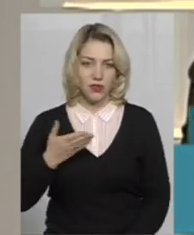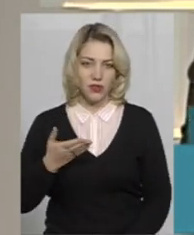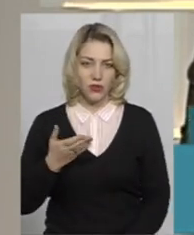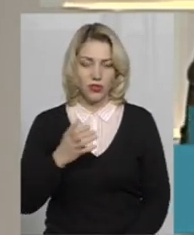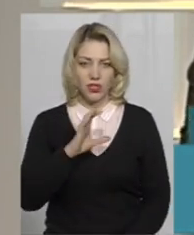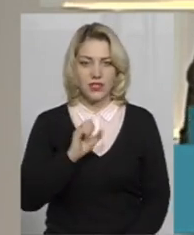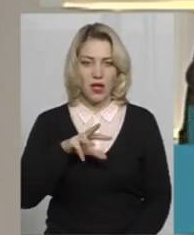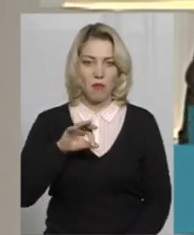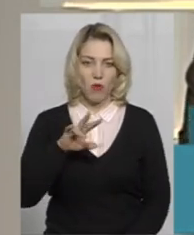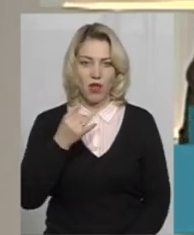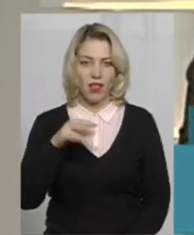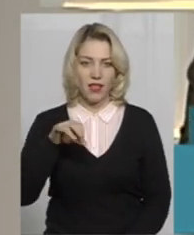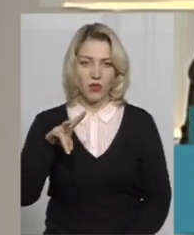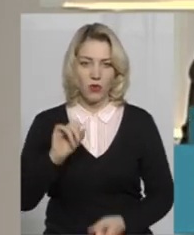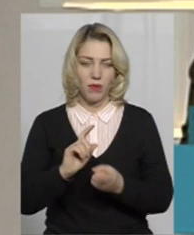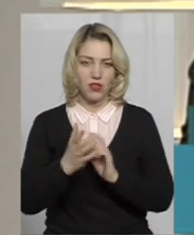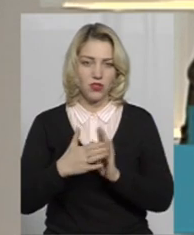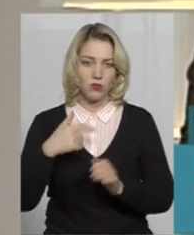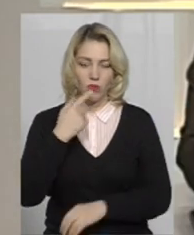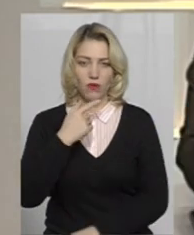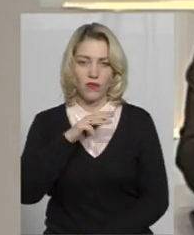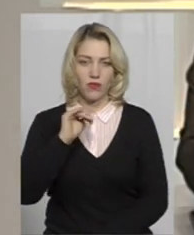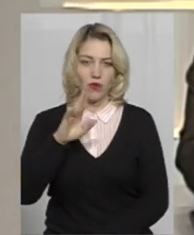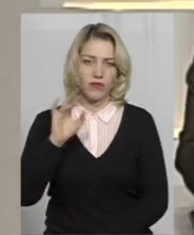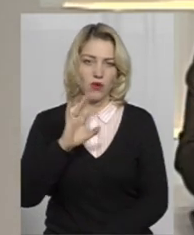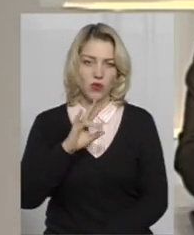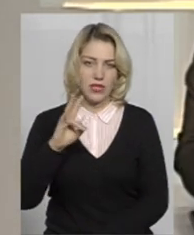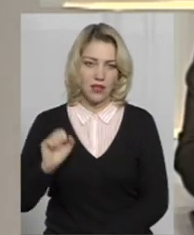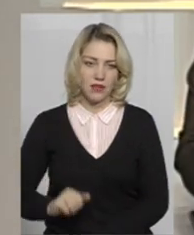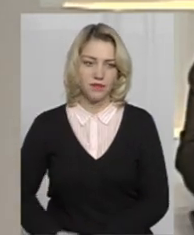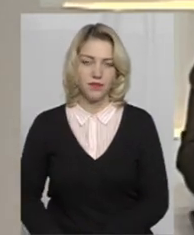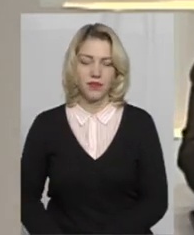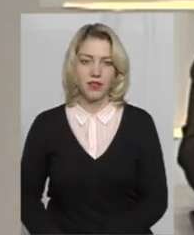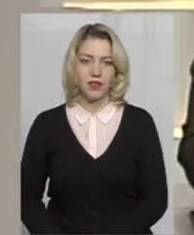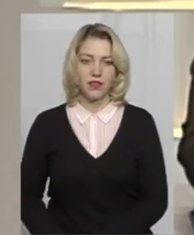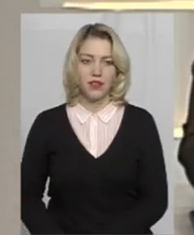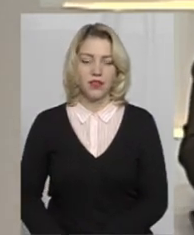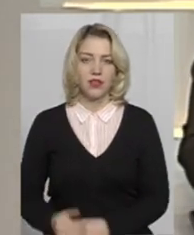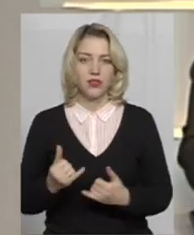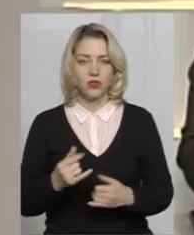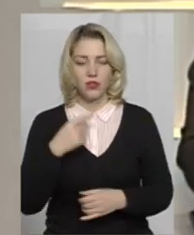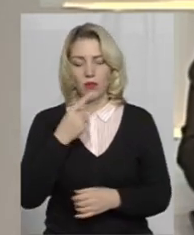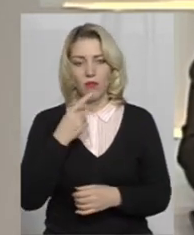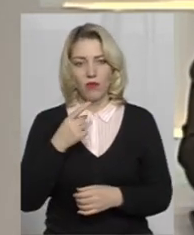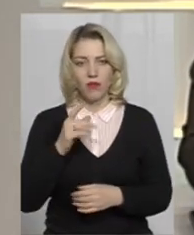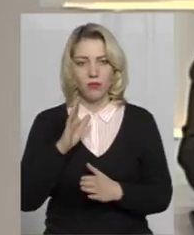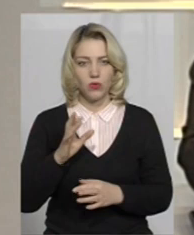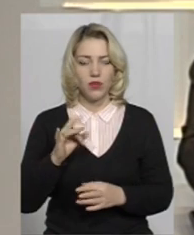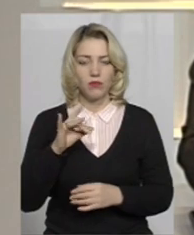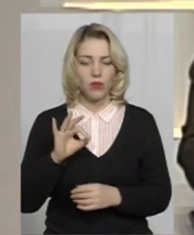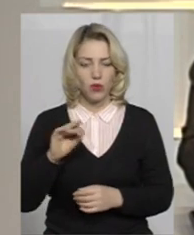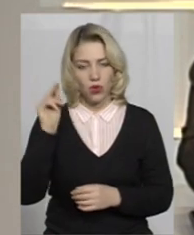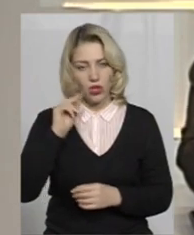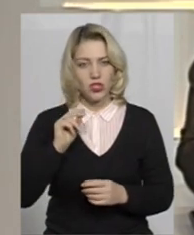ведуча Алла Самойленко, перекладна жестову мову Оксана Фіновська. Сьогодні мова піде про